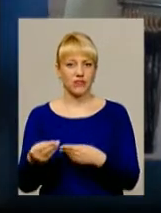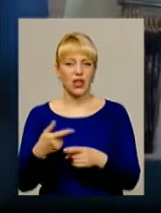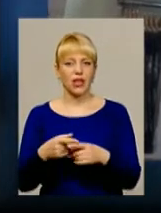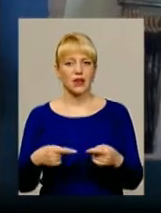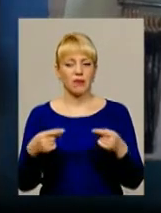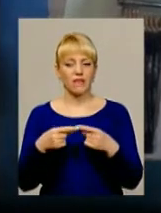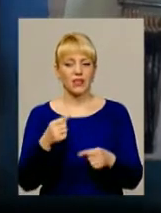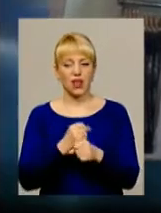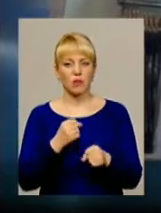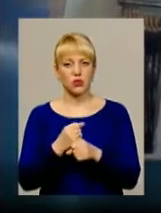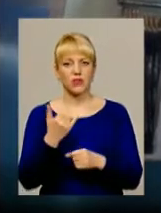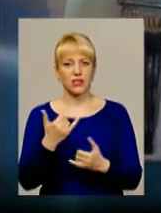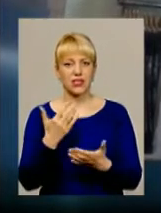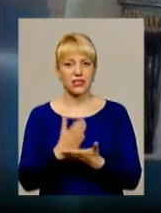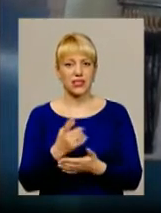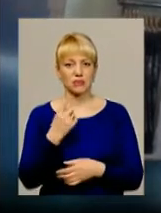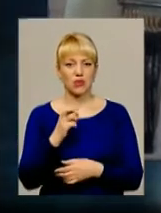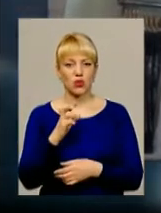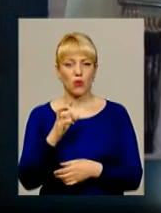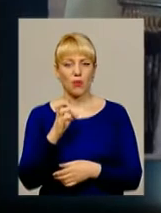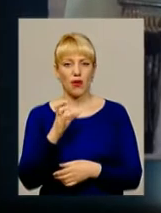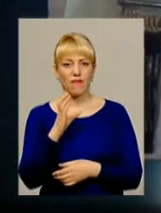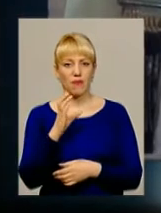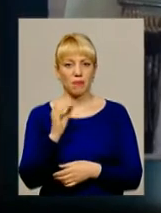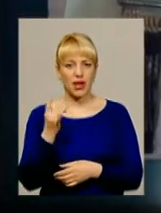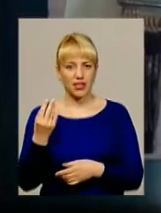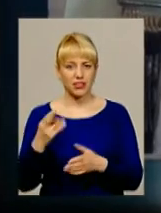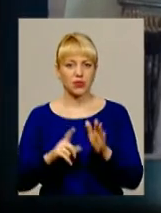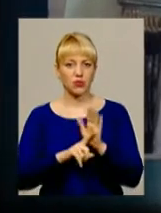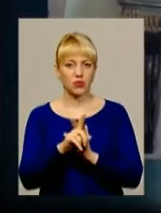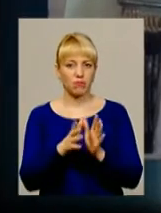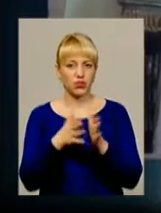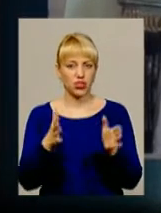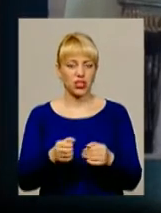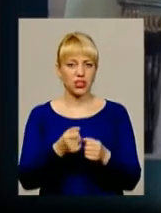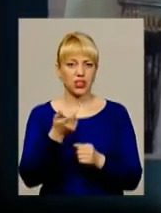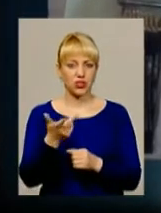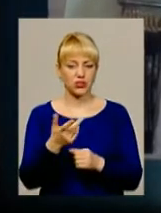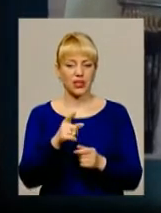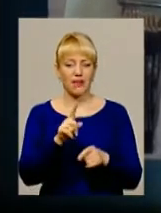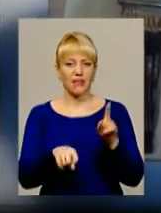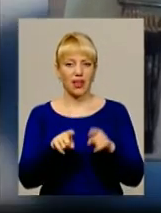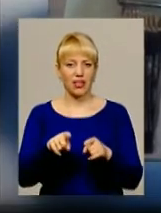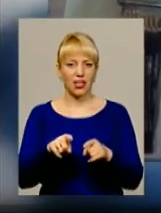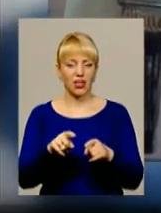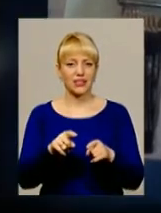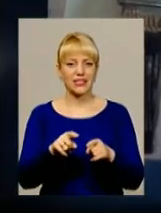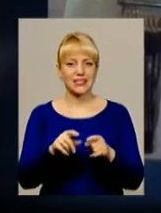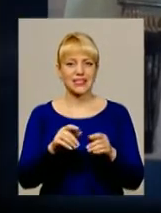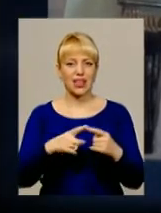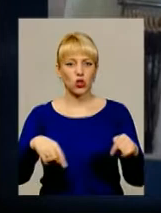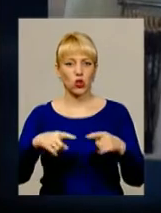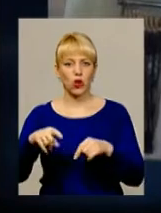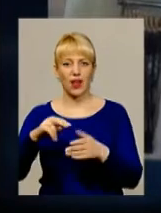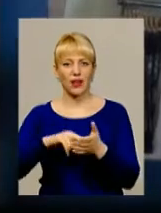напрацювання зараз є. З 1 вересня запускається в більшій кількості в декількох секторах економіки, майже по всій Україні